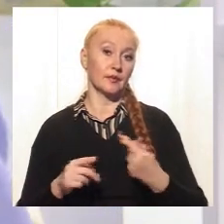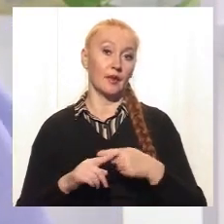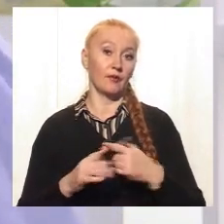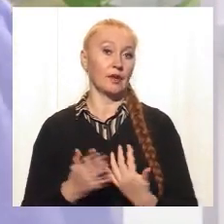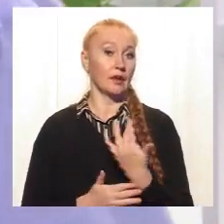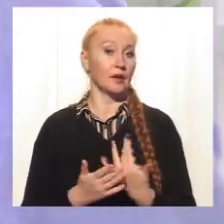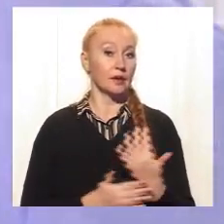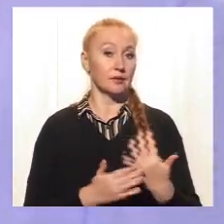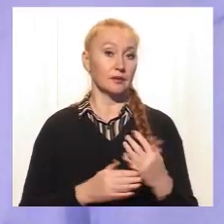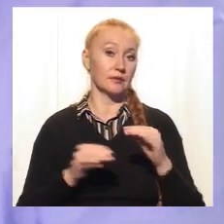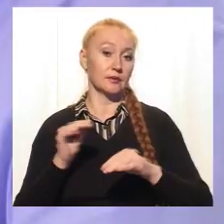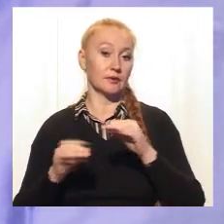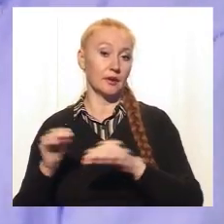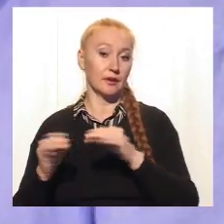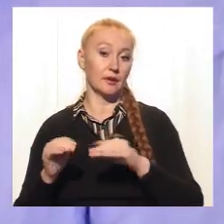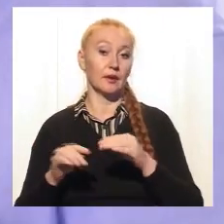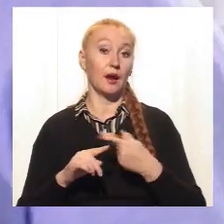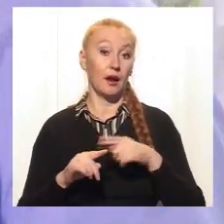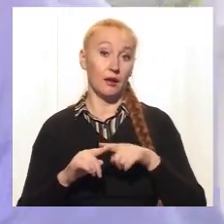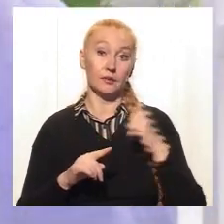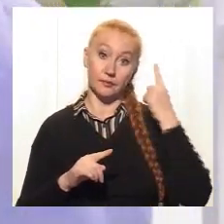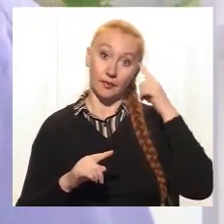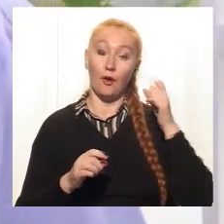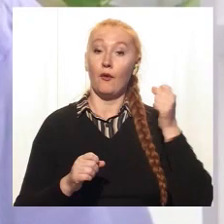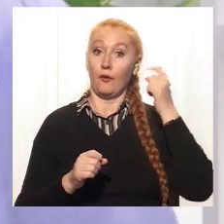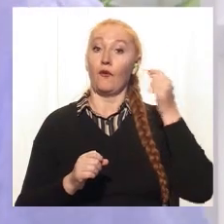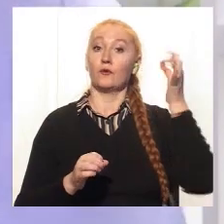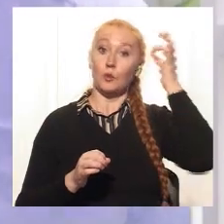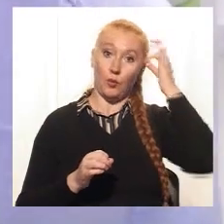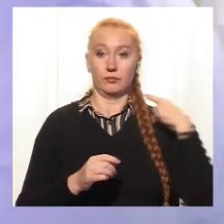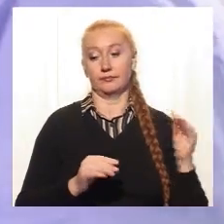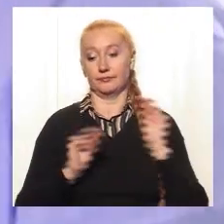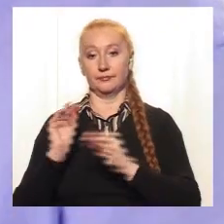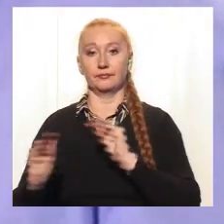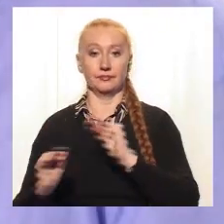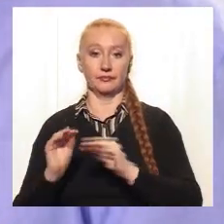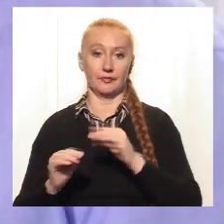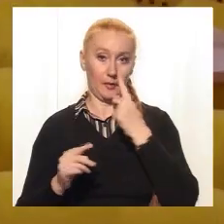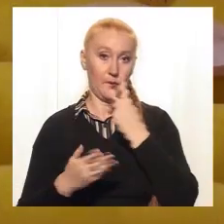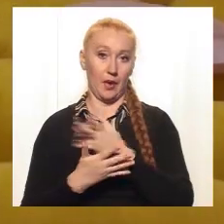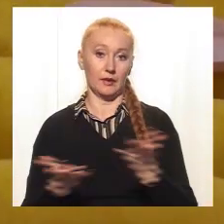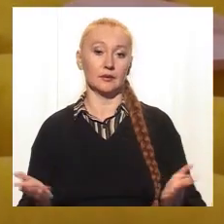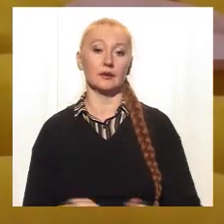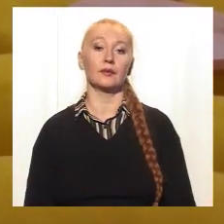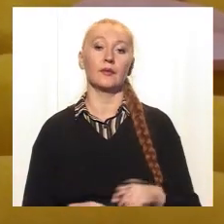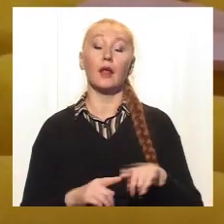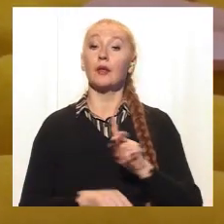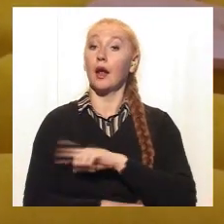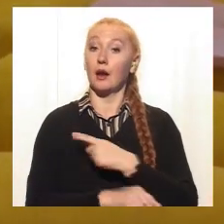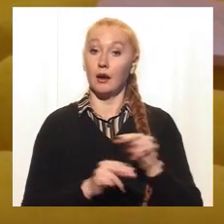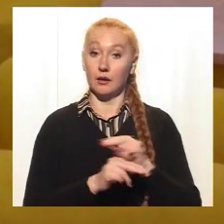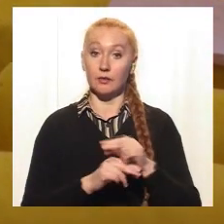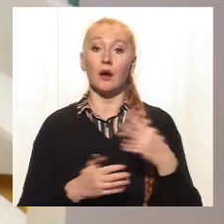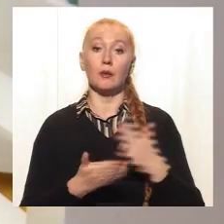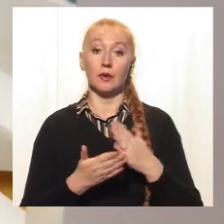цих ростіннях туди вставляли. Ось ці елементи ми сюди показали тут, в настоячий район. На лікуванні у закладі